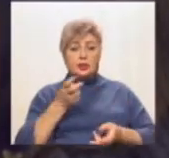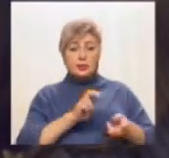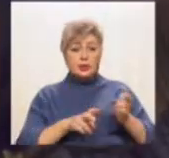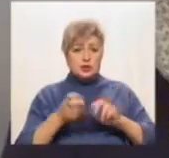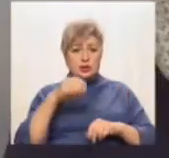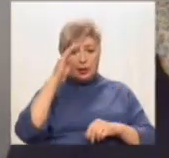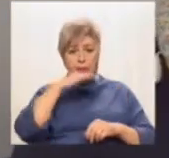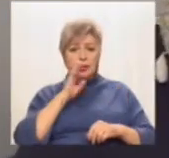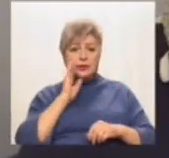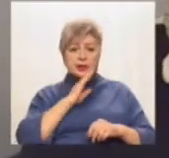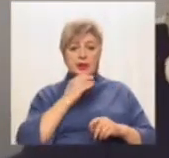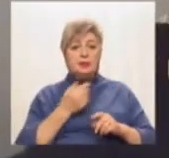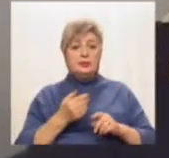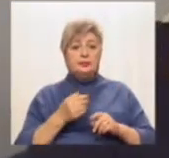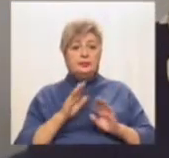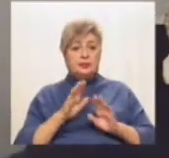-й школі.